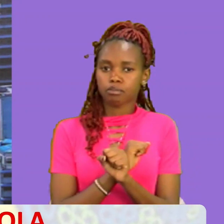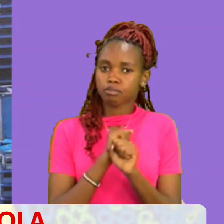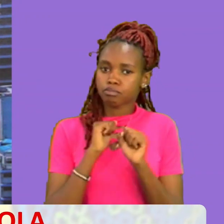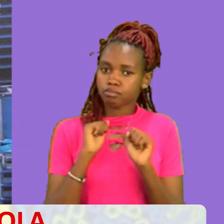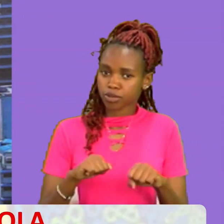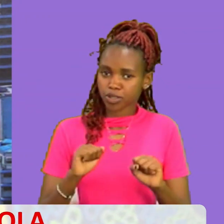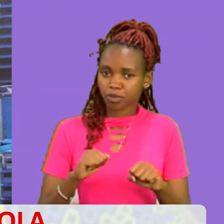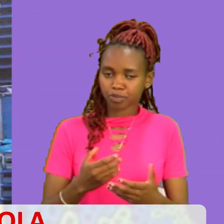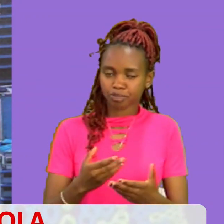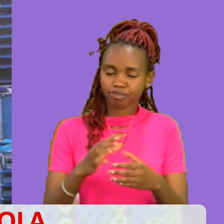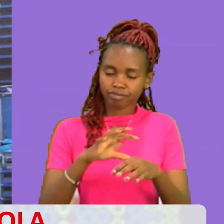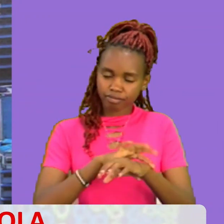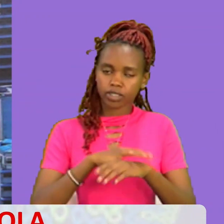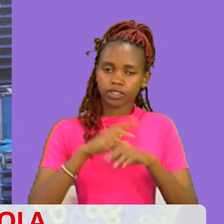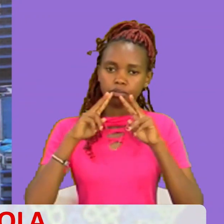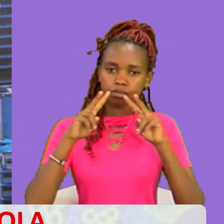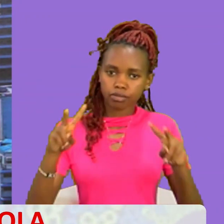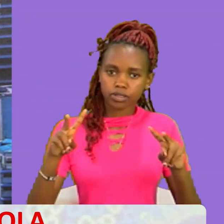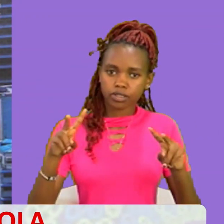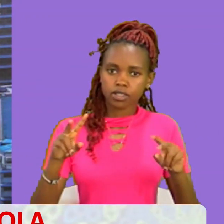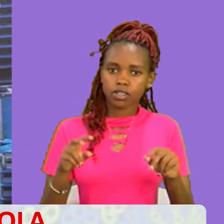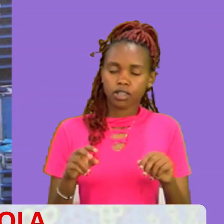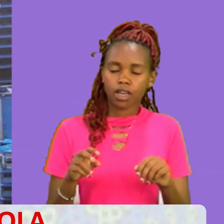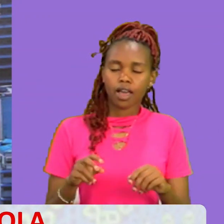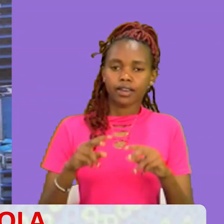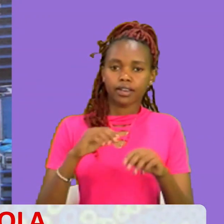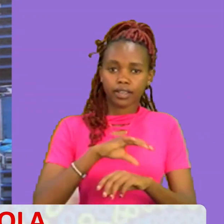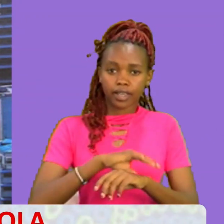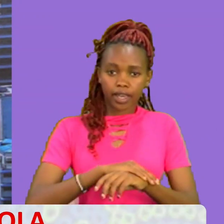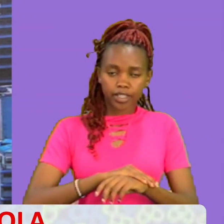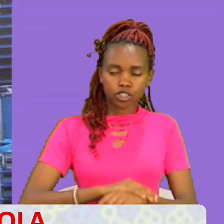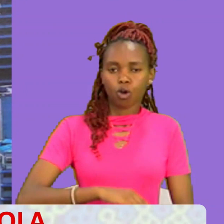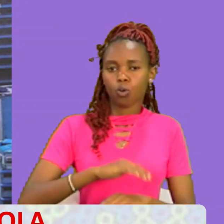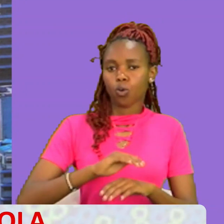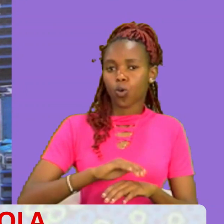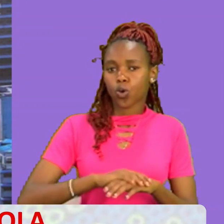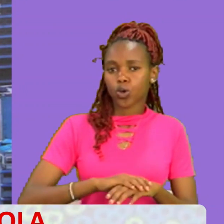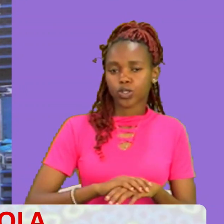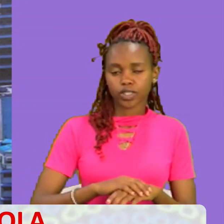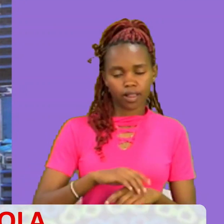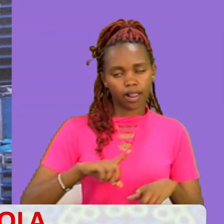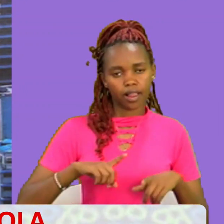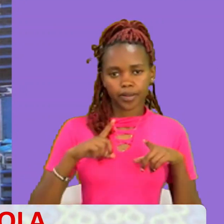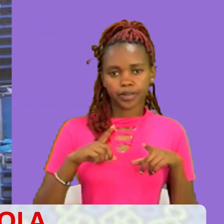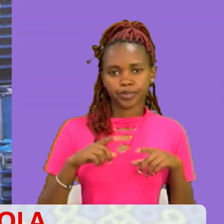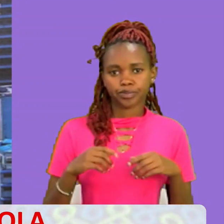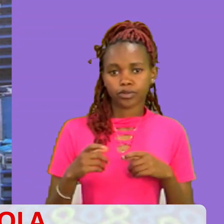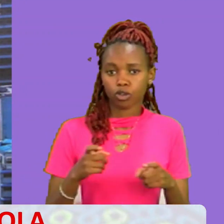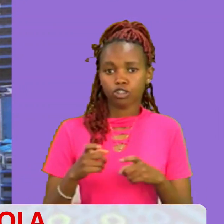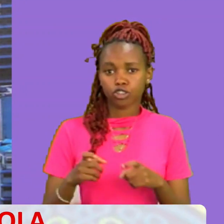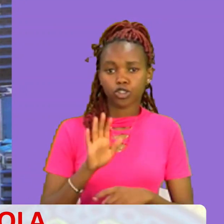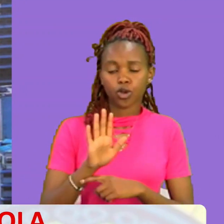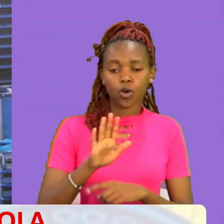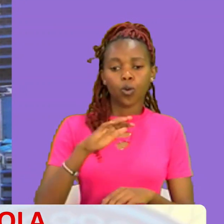Anakuongoza Mungu atakupande wako Anakupatia mwelekeo mzuri Ambao siu mwelekeo mbaya Ambao siu mwelekeo